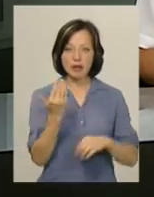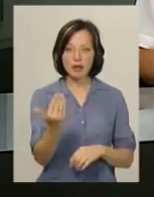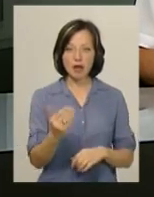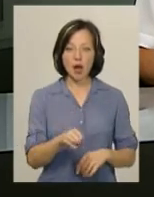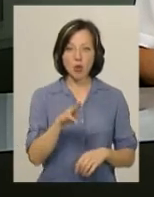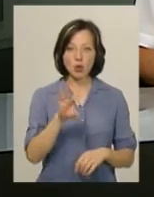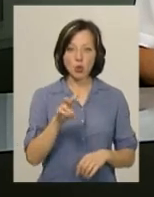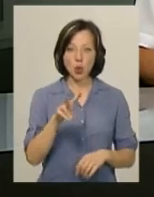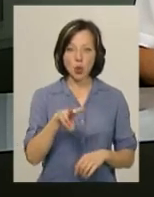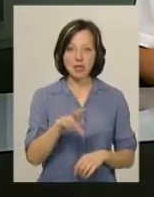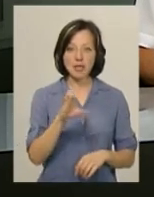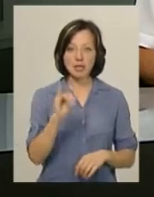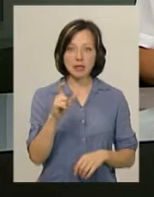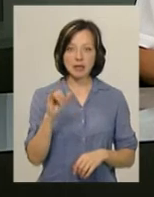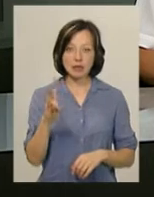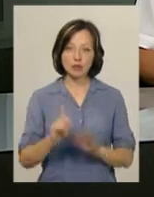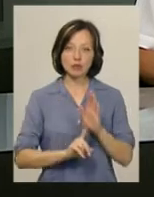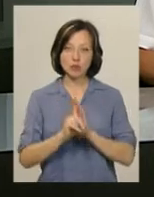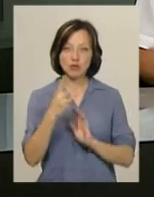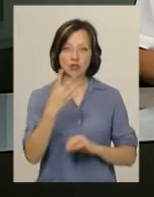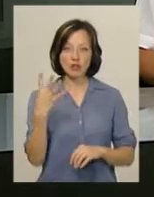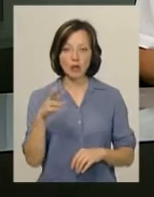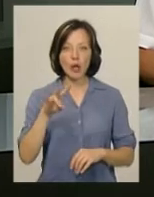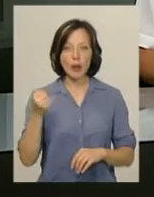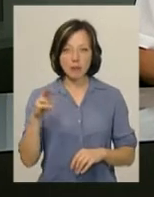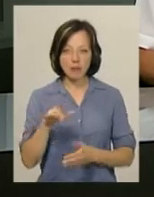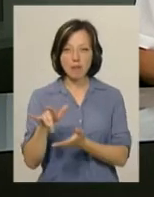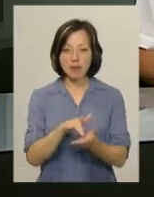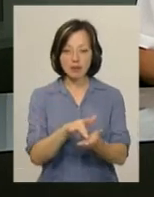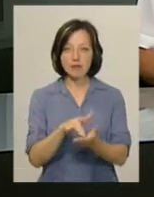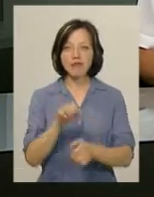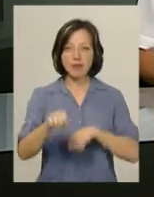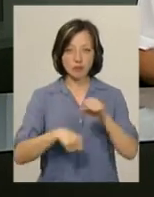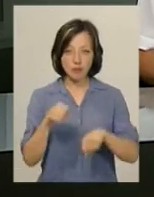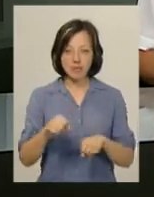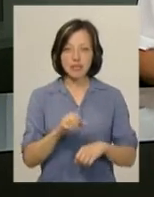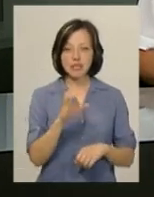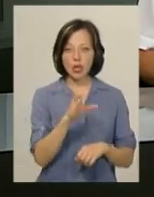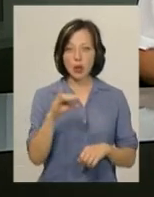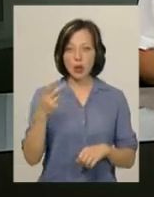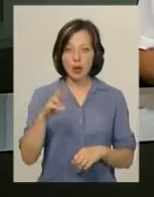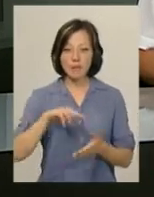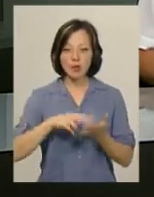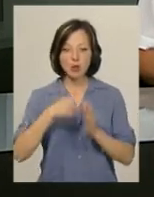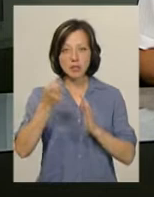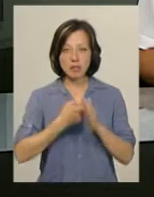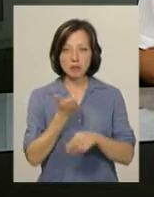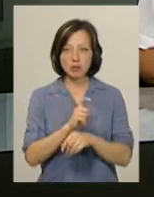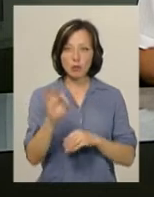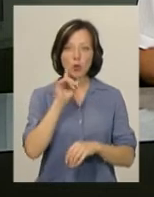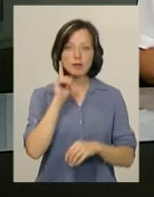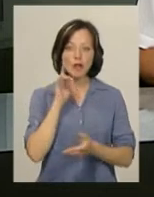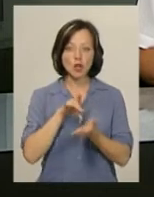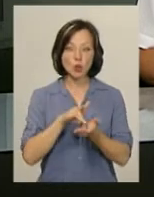Толстіхіна. Мандрівники розпочнуть подорож 24 липня. У Мандрівці Двоколісним Сергій та Юлія планують дізнатися більше про